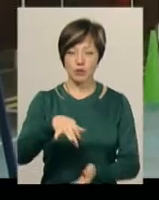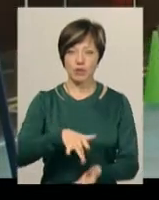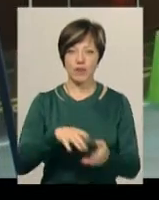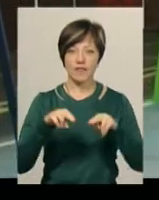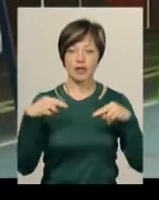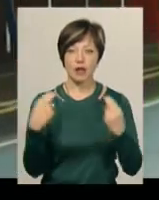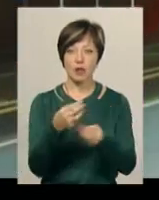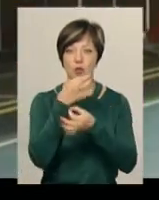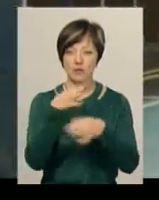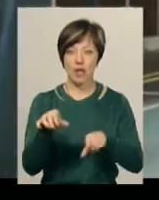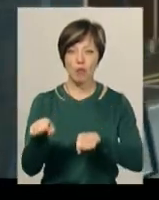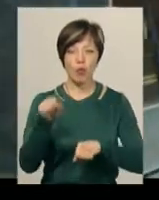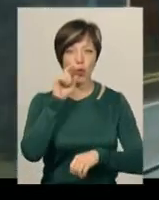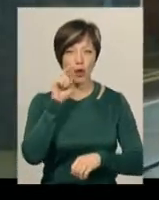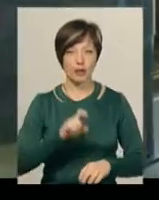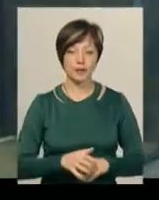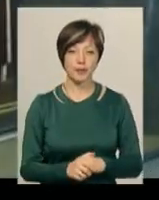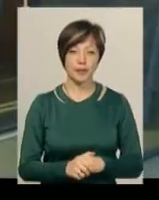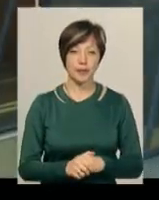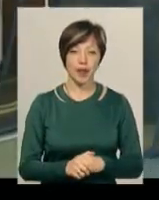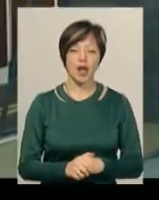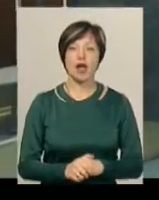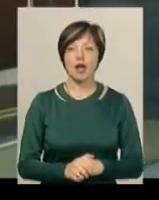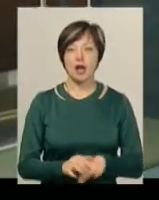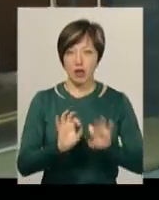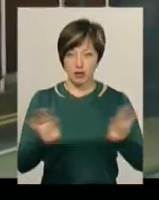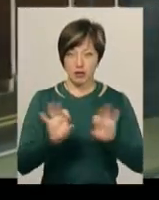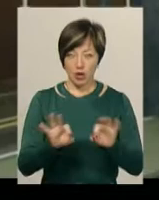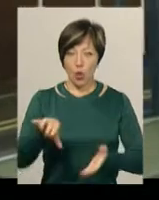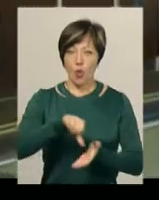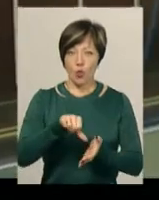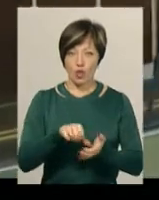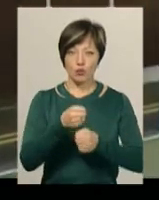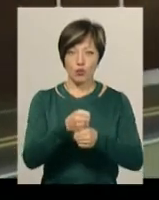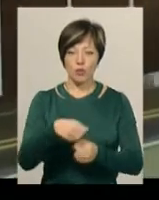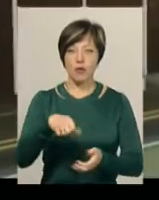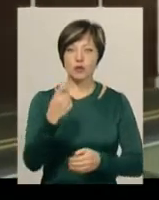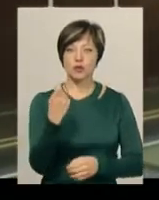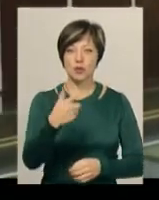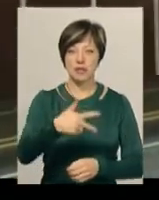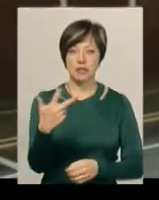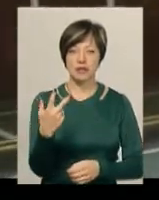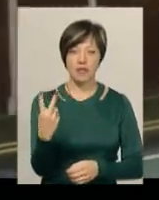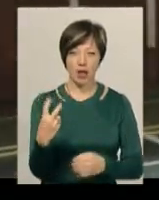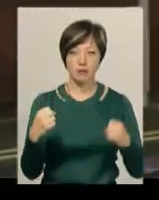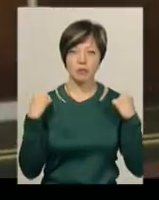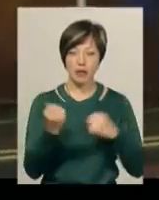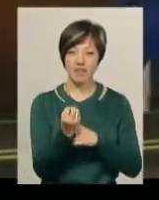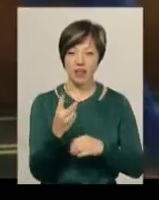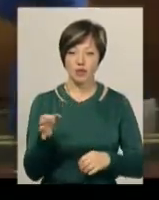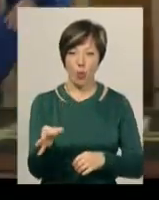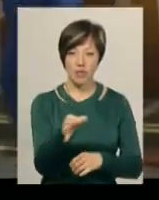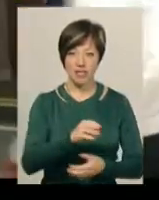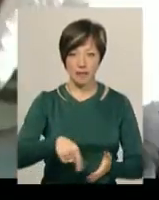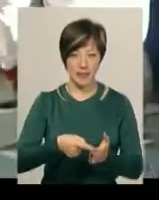Федерації універсального бою України Андрій Чудик. За його словами, участь у Кубку взяли 132 спортсмени з 12 областей